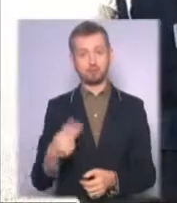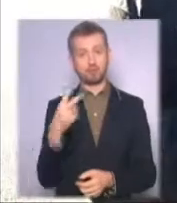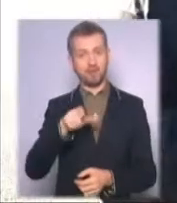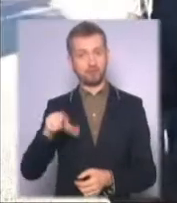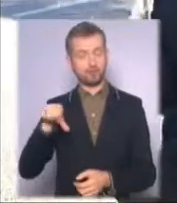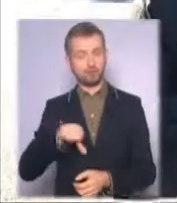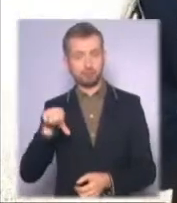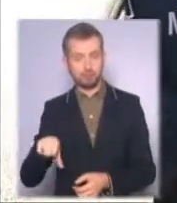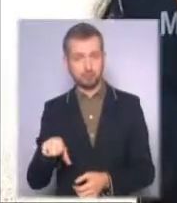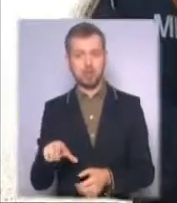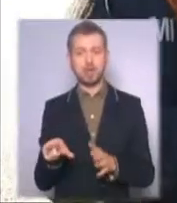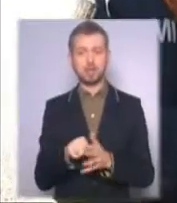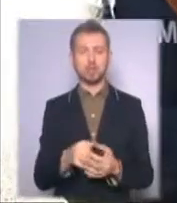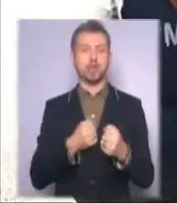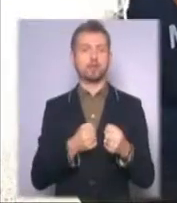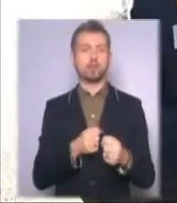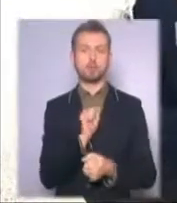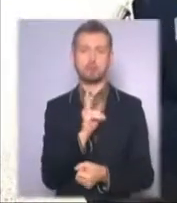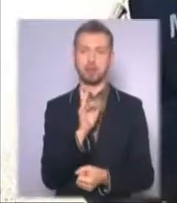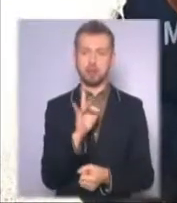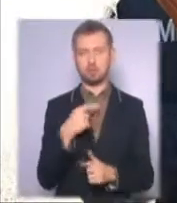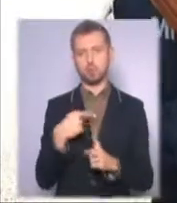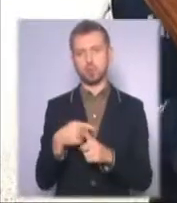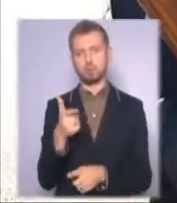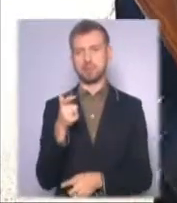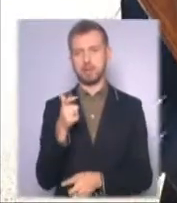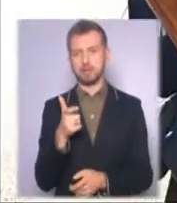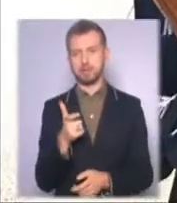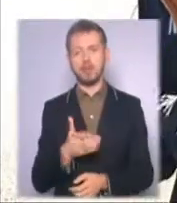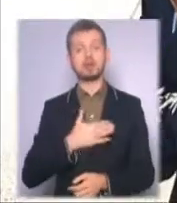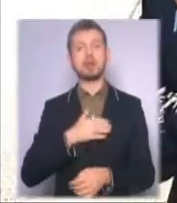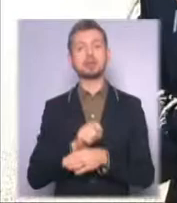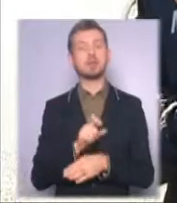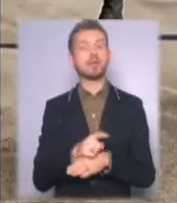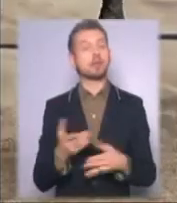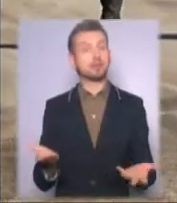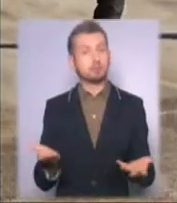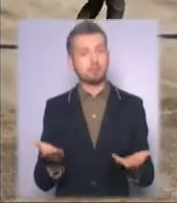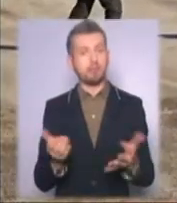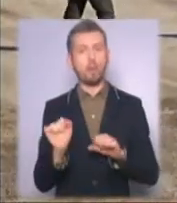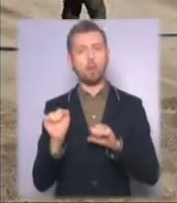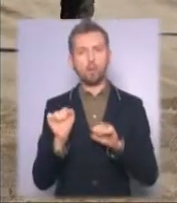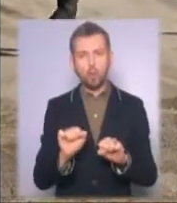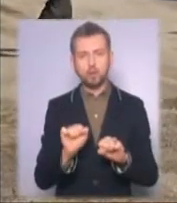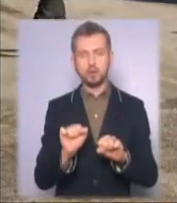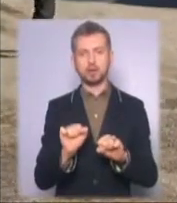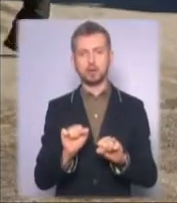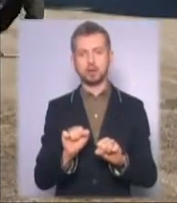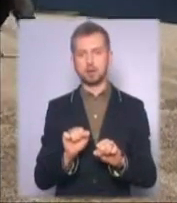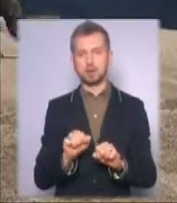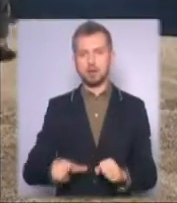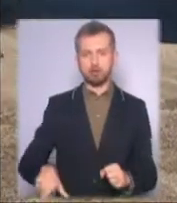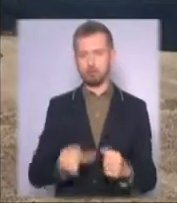з автоматами, АКМ, пістолетами. Наше завдання – охорона дорожнього